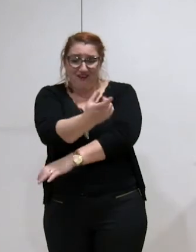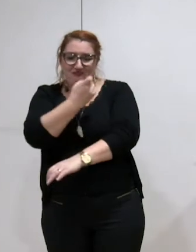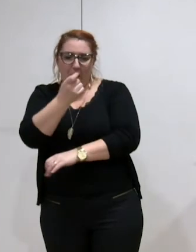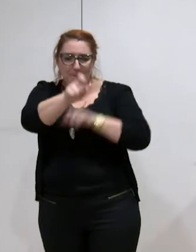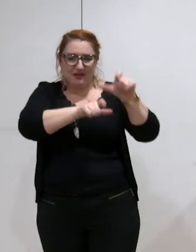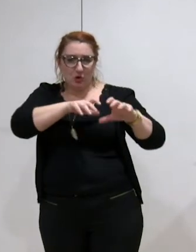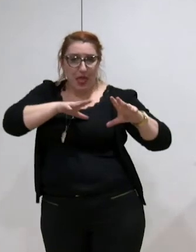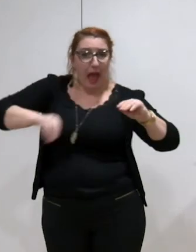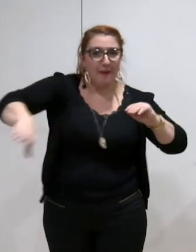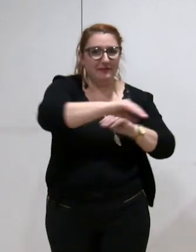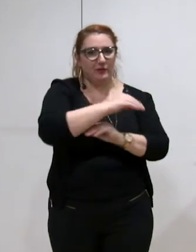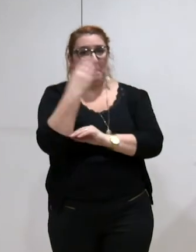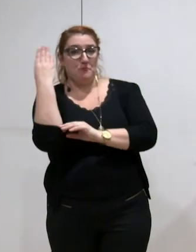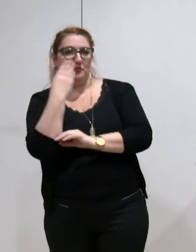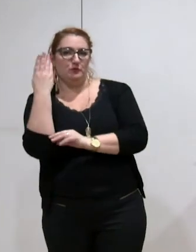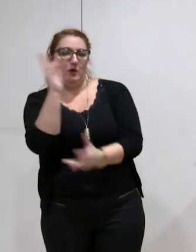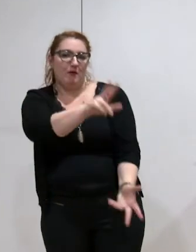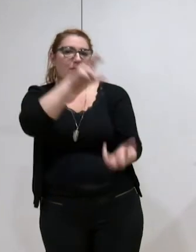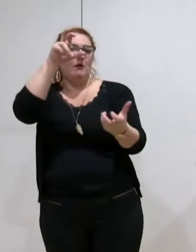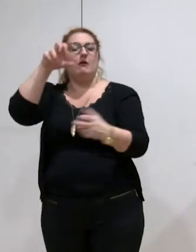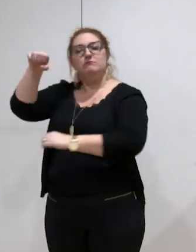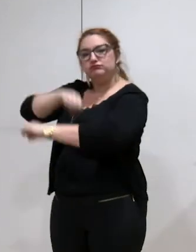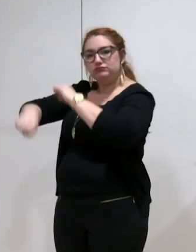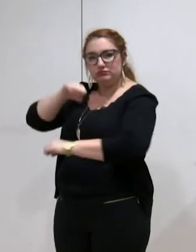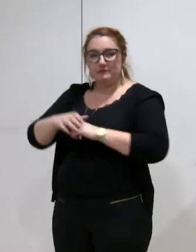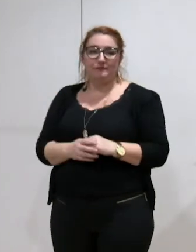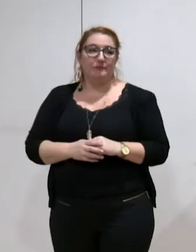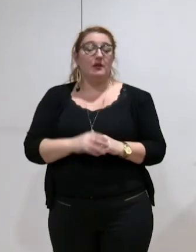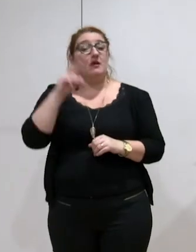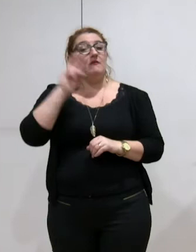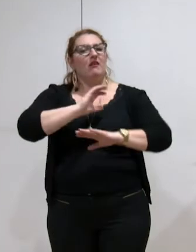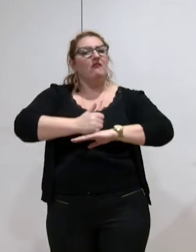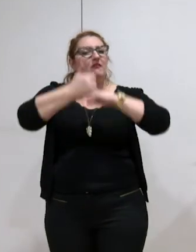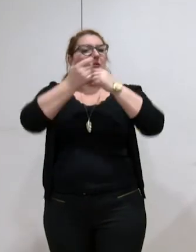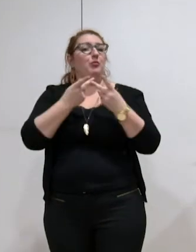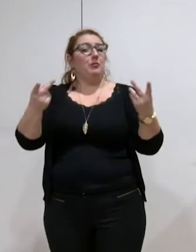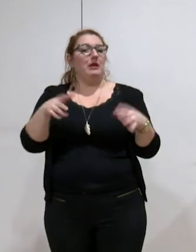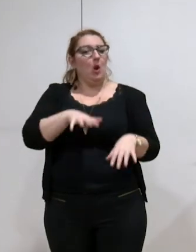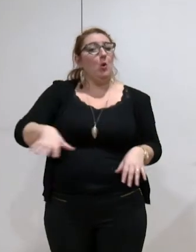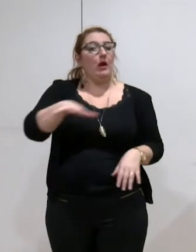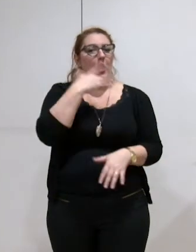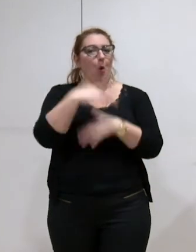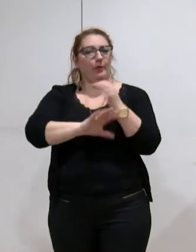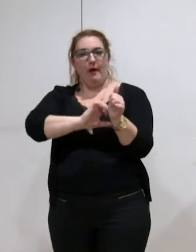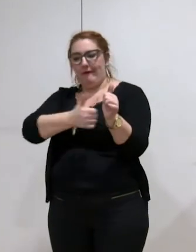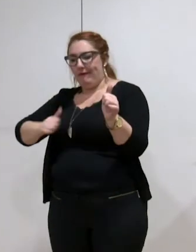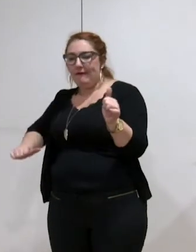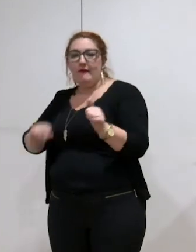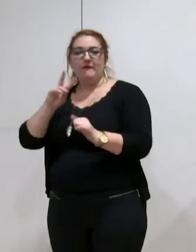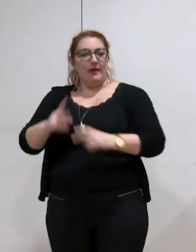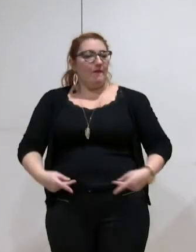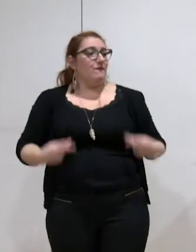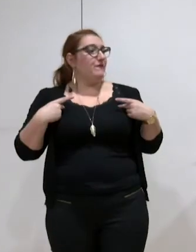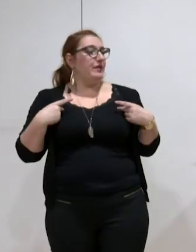Dans ce domaine, la puissance publique locale a pris du retard. Les modes de vie des métropolitains débordent les frontières